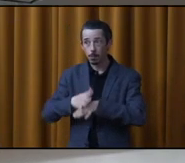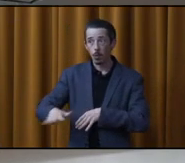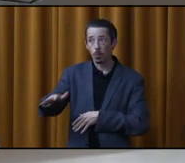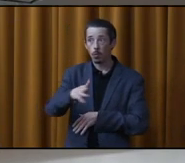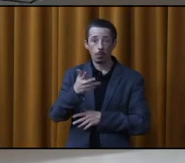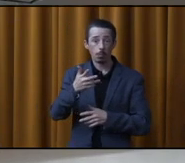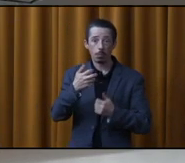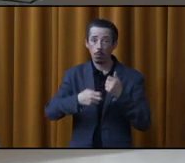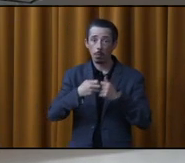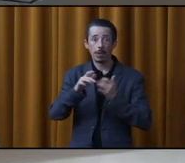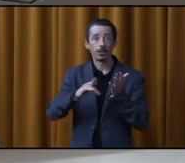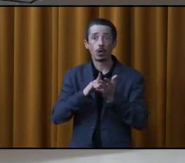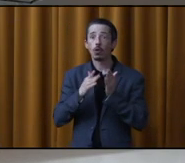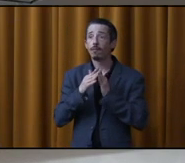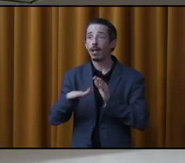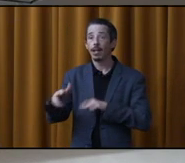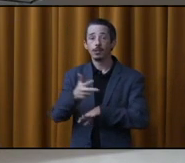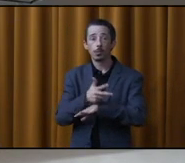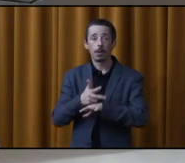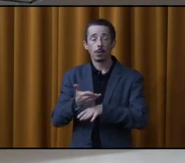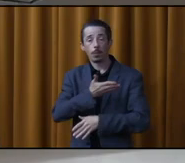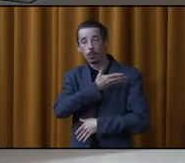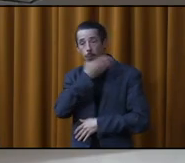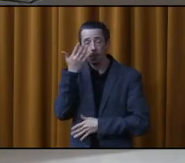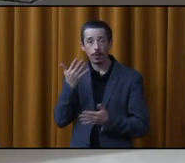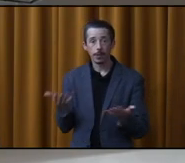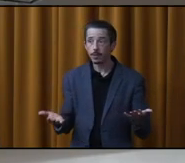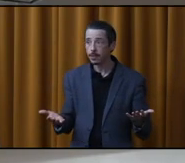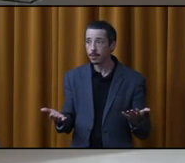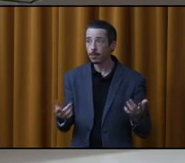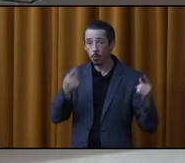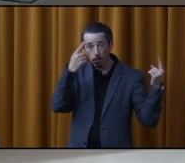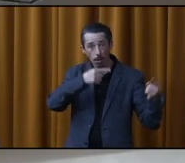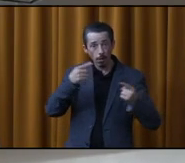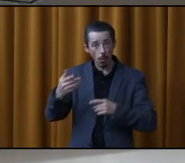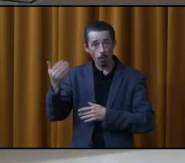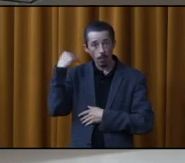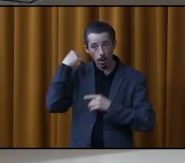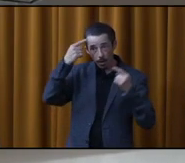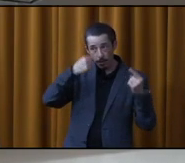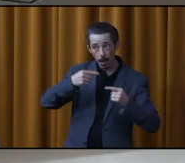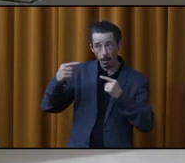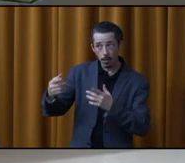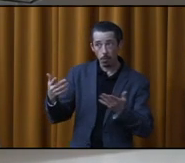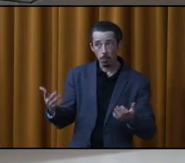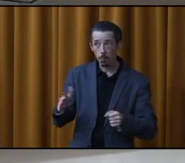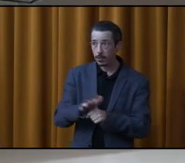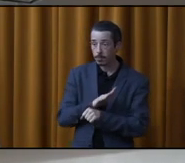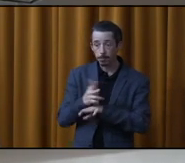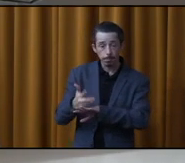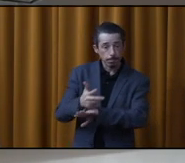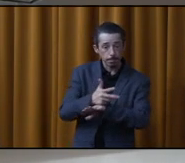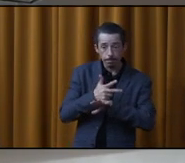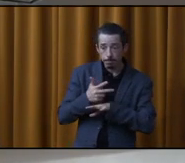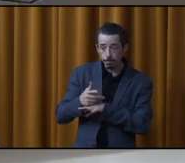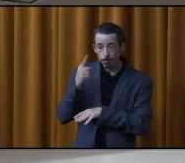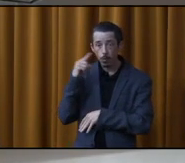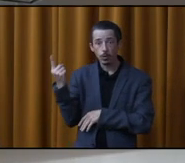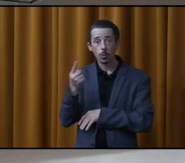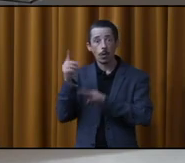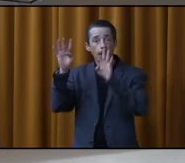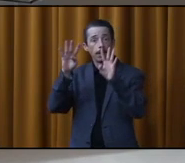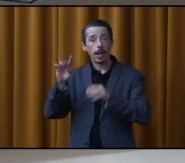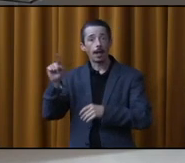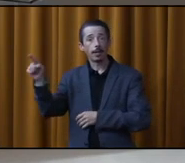problème de centre-ville qui n pas de stationnement. Et d'autant plus, c'est l'entente que nous avions pris dans le temps, parce qu'il n'y pas assez de stationnement pour la salle de